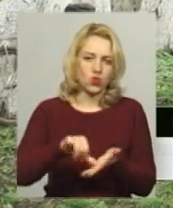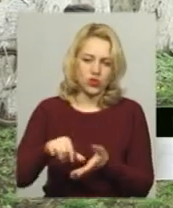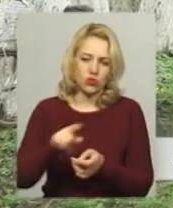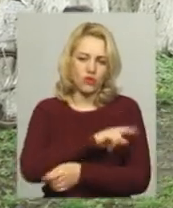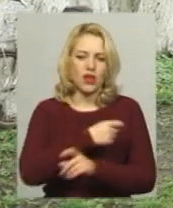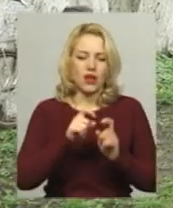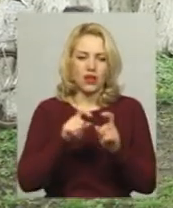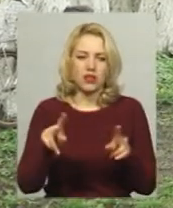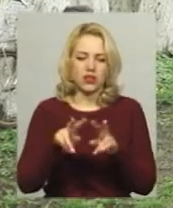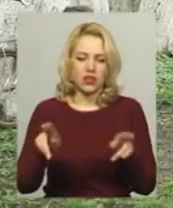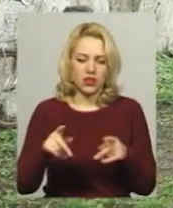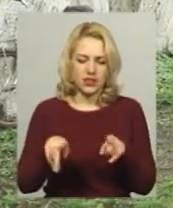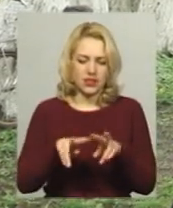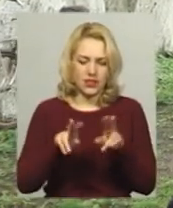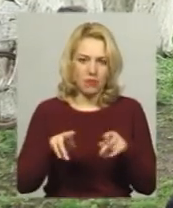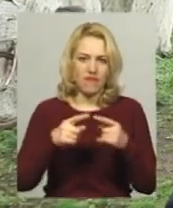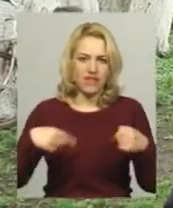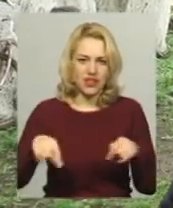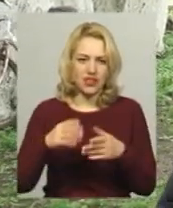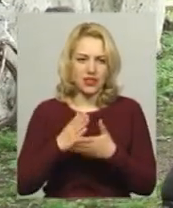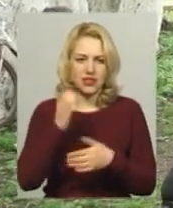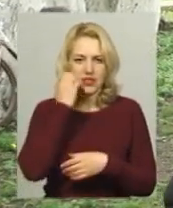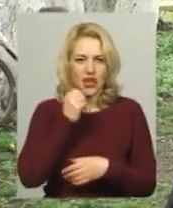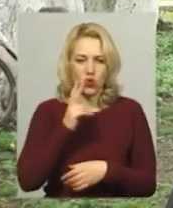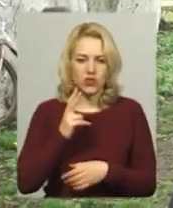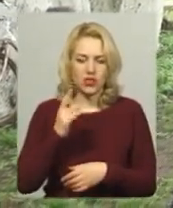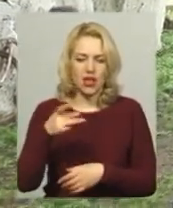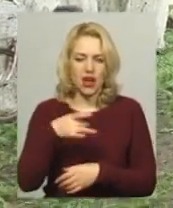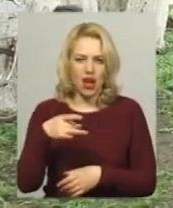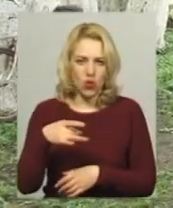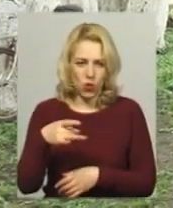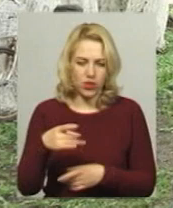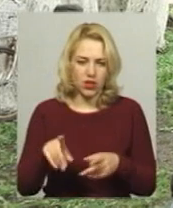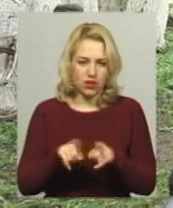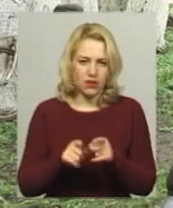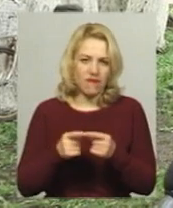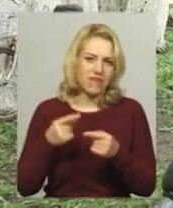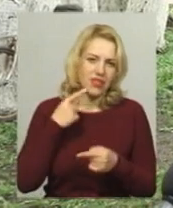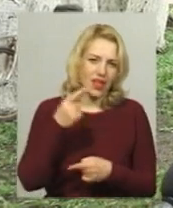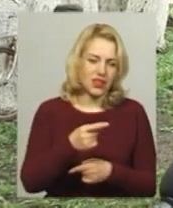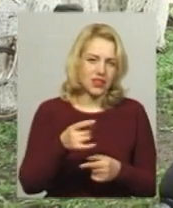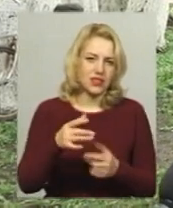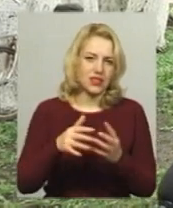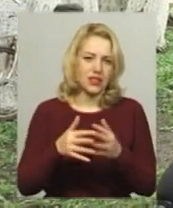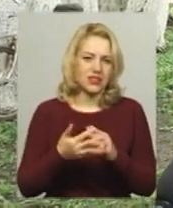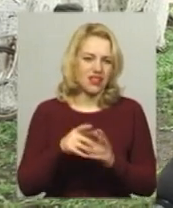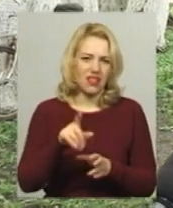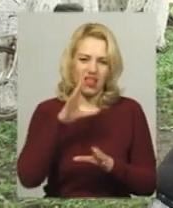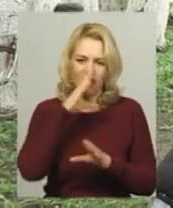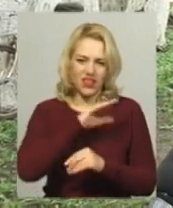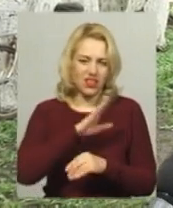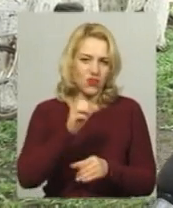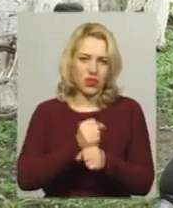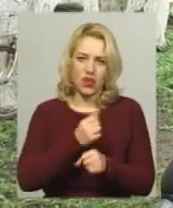таке саме відділення, рядом є в Старконстантинському районі, лікарні також віддалені цели. Вони ефективно не працюють,